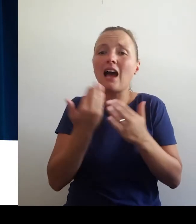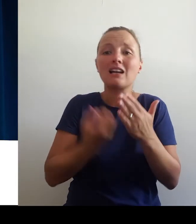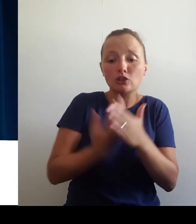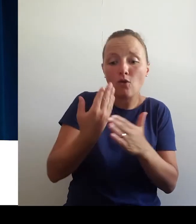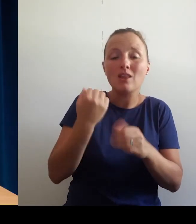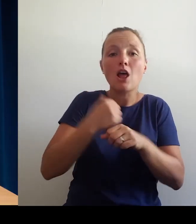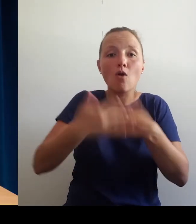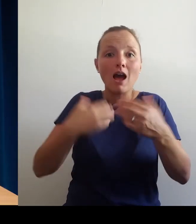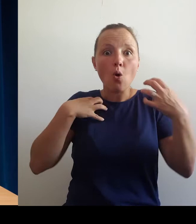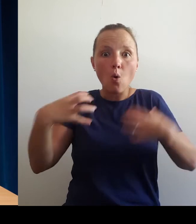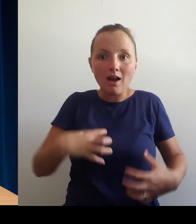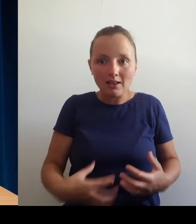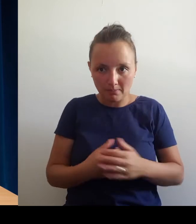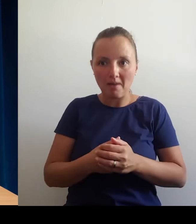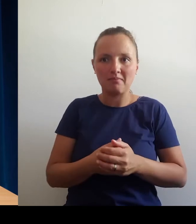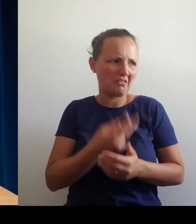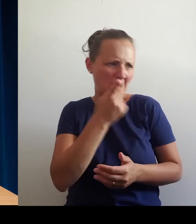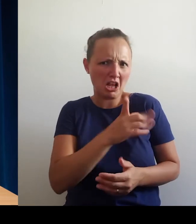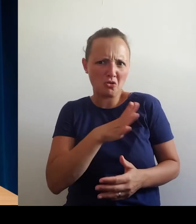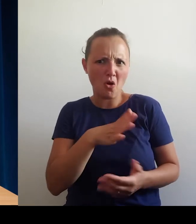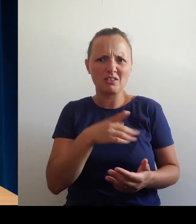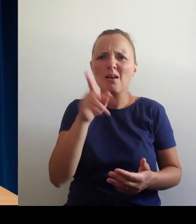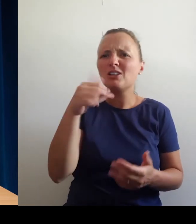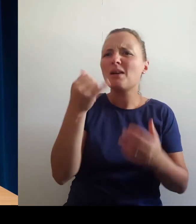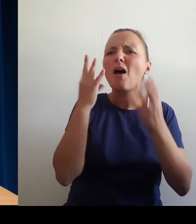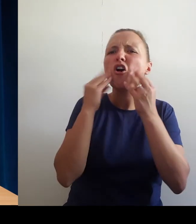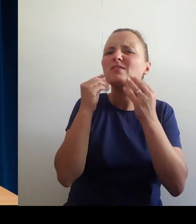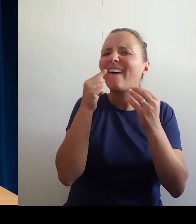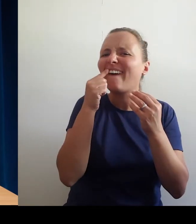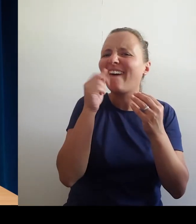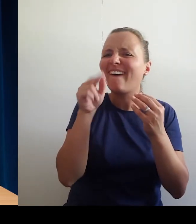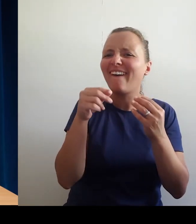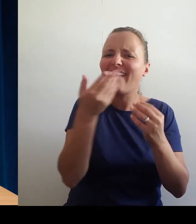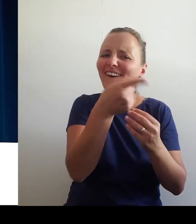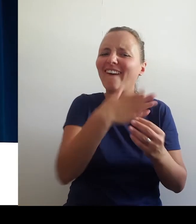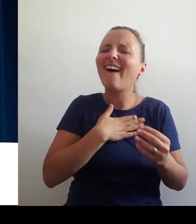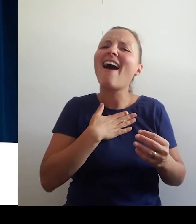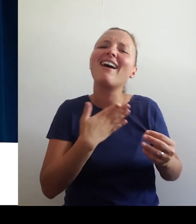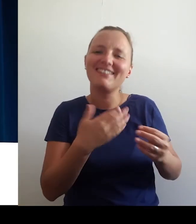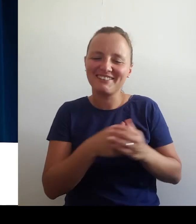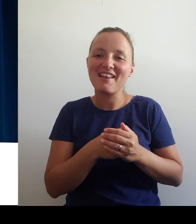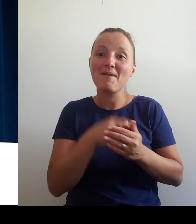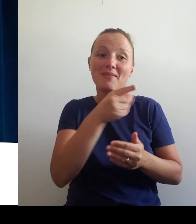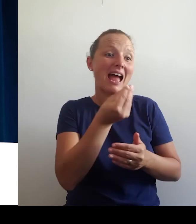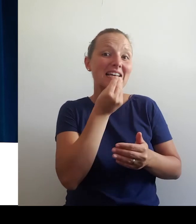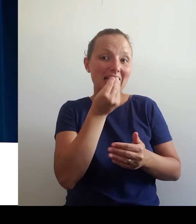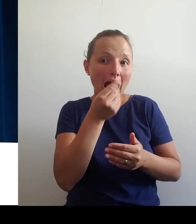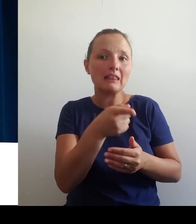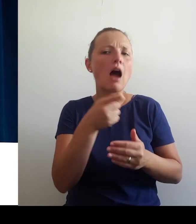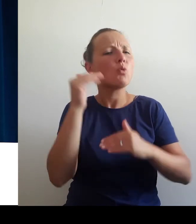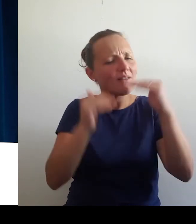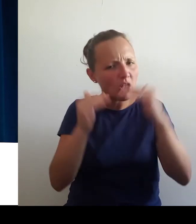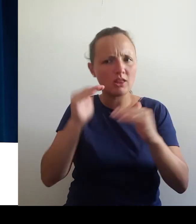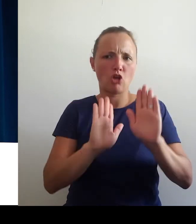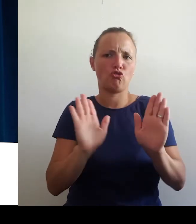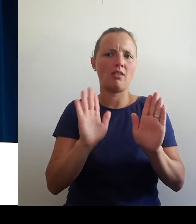celotnega organizma. Pa se niti grazn. Samo možko spate z obe zdaj. Mislim, da je to moje. Prehrana najbolj ravnotežena z našimi